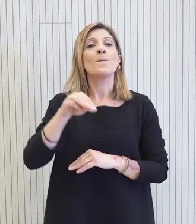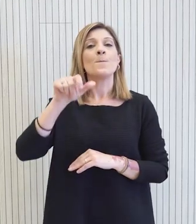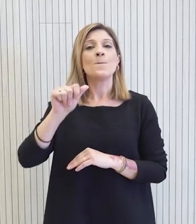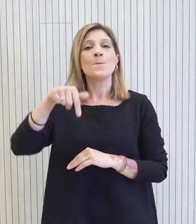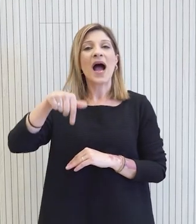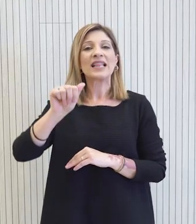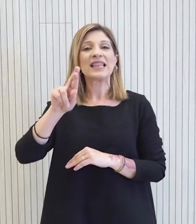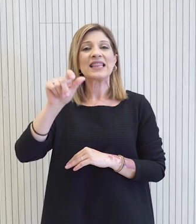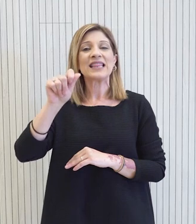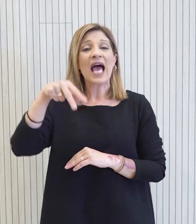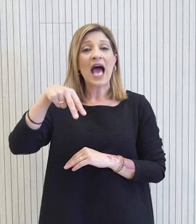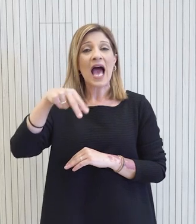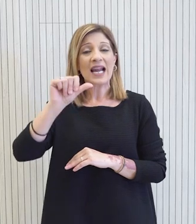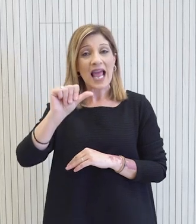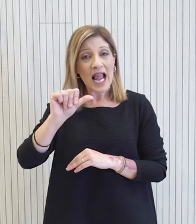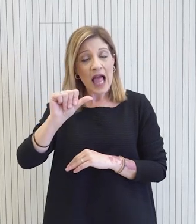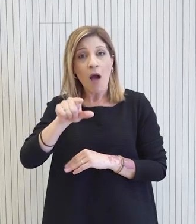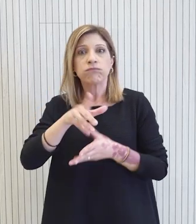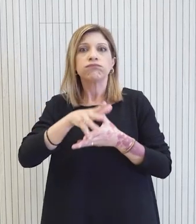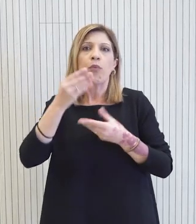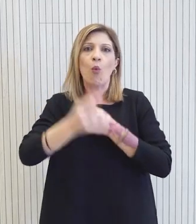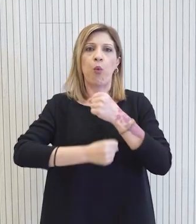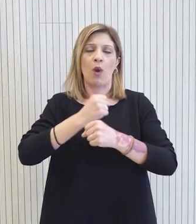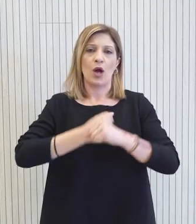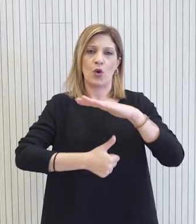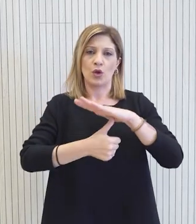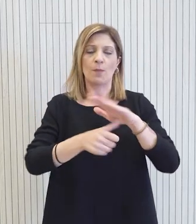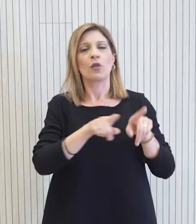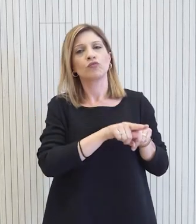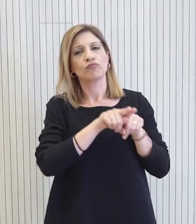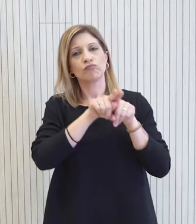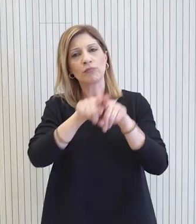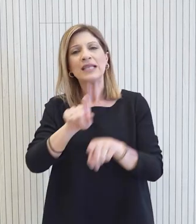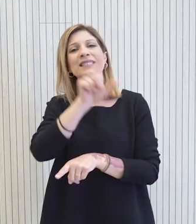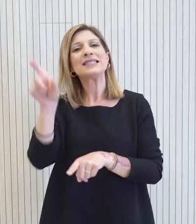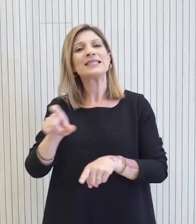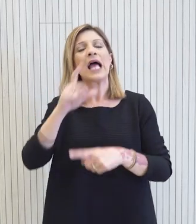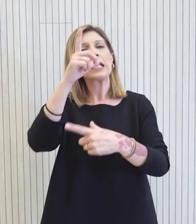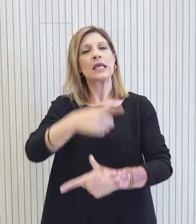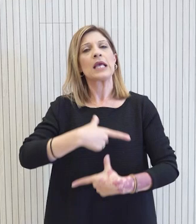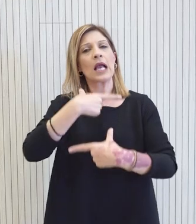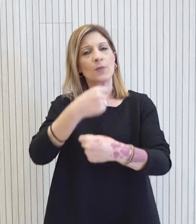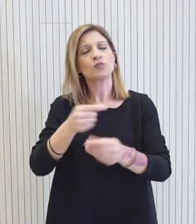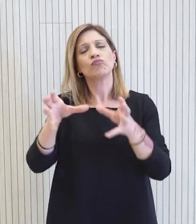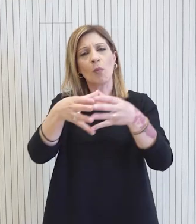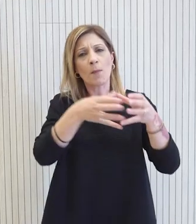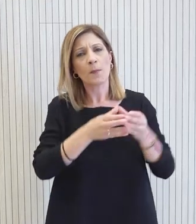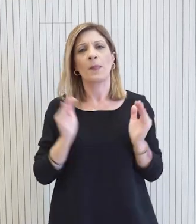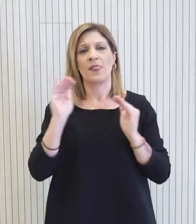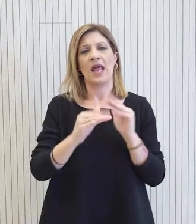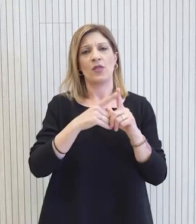ο μακροβιότερος πρόεδρος στην ιστορία της Ιταλικής Δημοκρατίας, θα συνοδεύεται από εκπροσώπους της Ιταλικής Κυβέρνησης και πολυμελή αντιπροσωπεία.